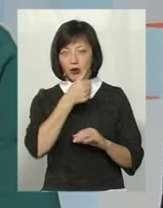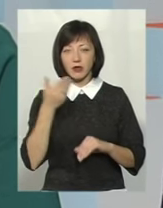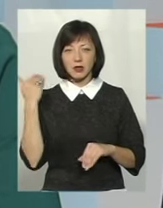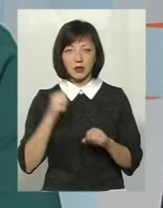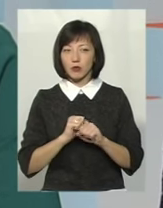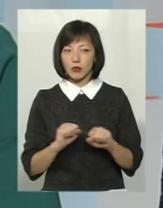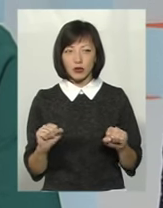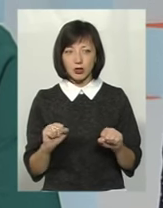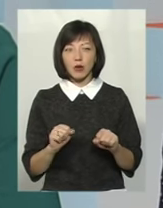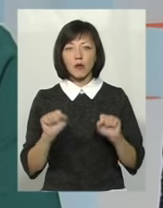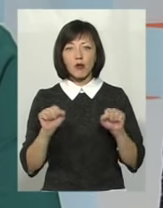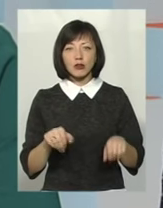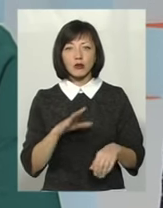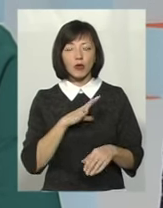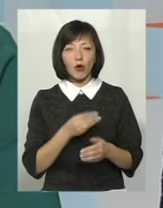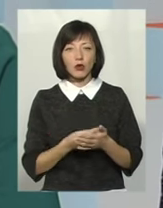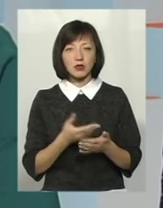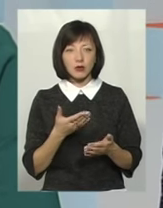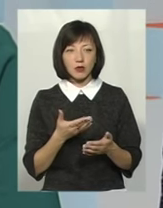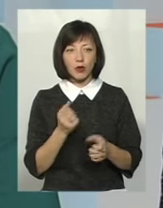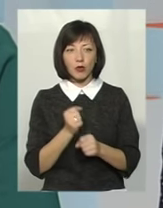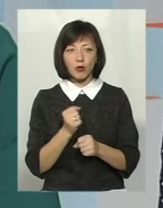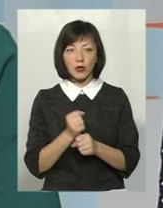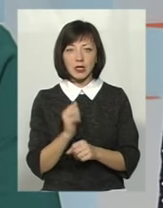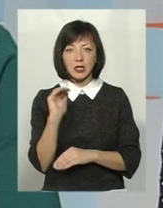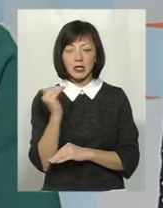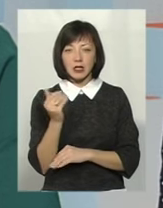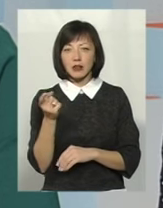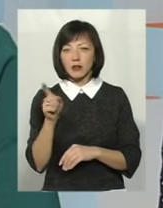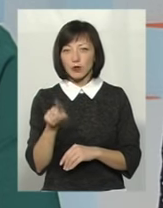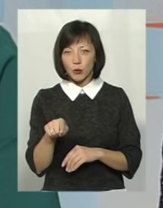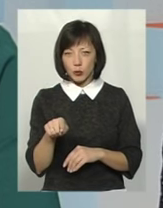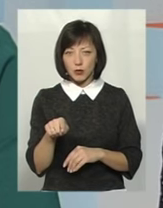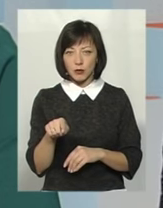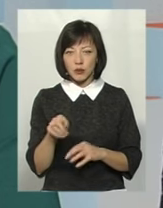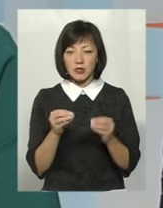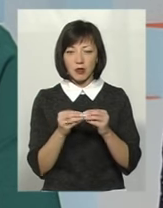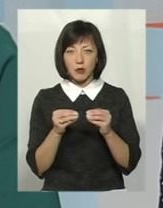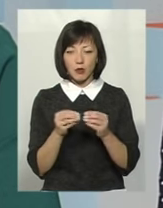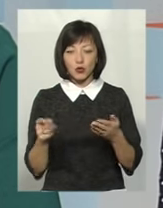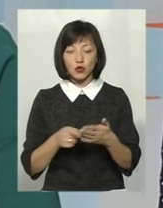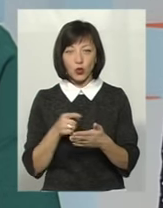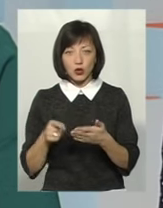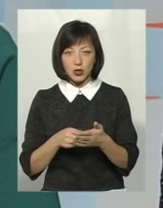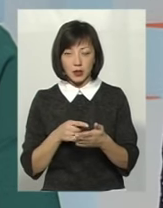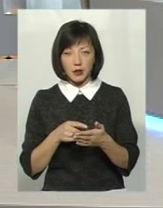Давно вже, так. І раніше. Можна було оцінювати роботу дитини навіть в тому самому зошиті